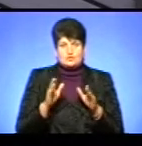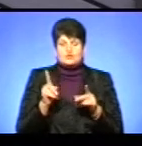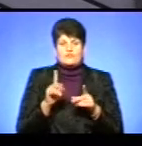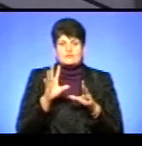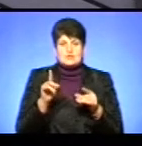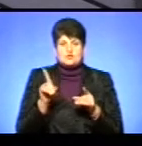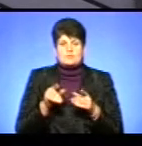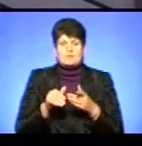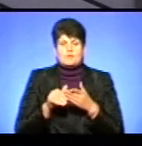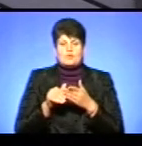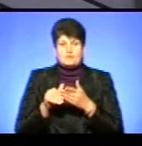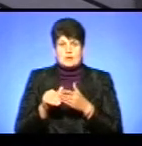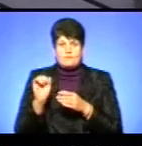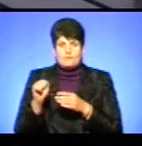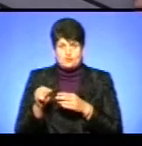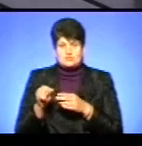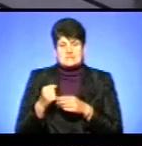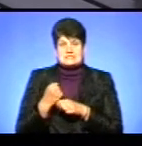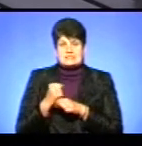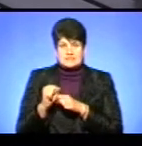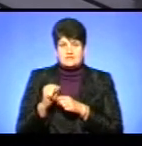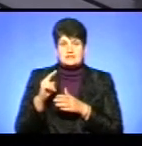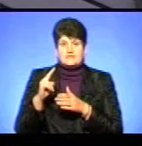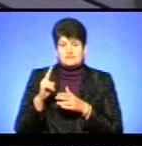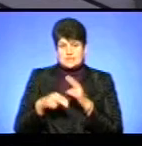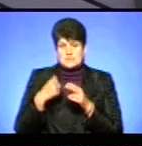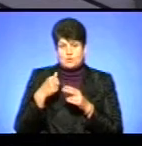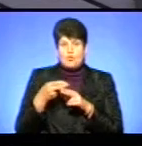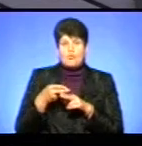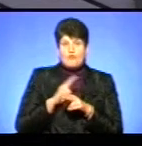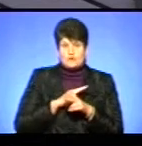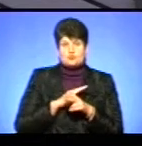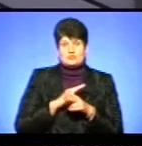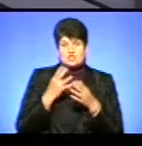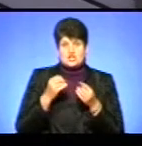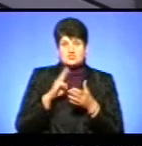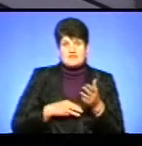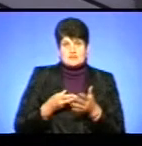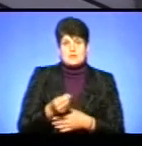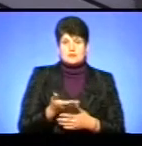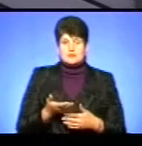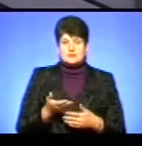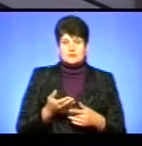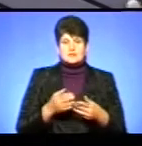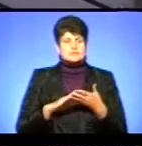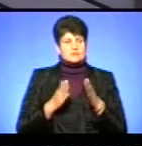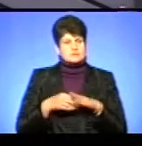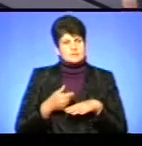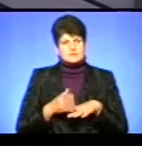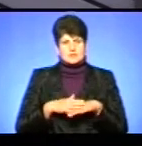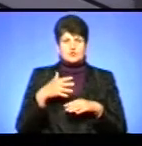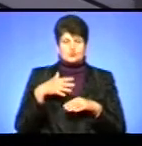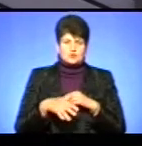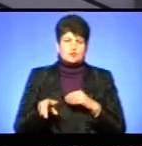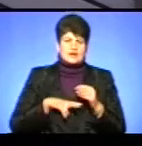помогли, можуть заставити в кінці року повернутися їх штрафами. Тобто, ситуація критична. І зрозуміло, що директор, який